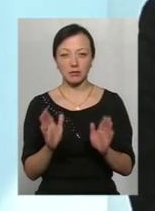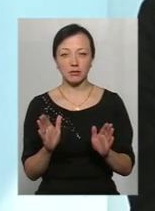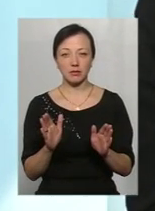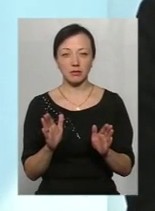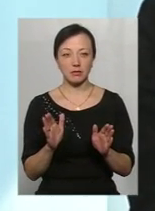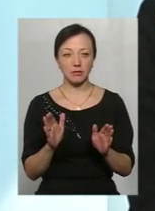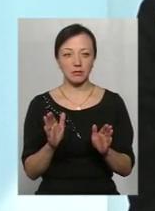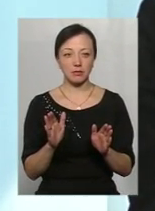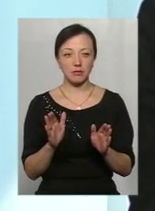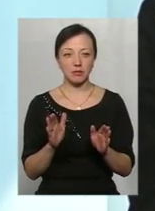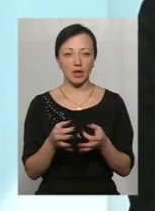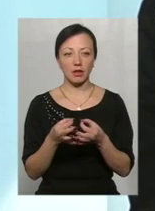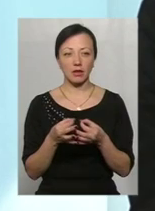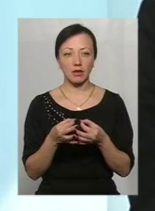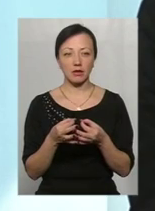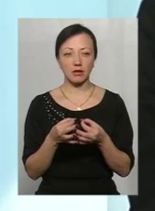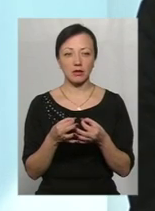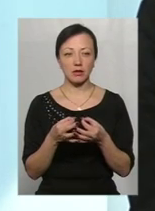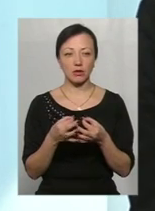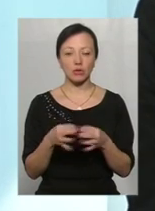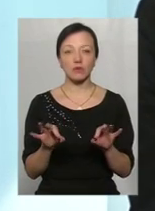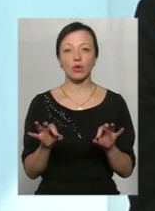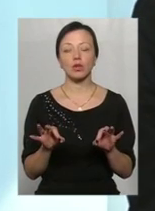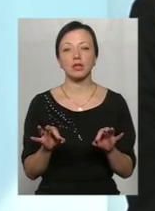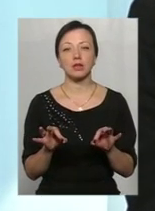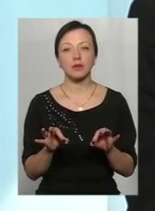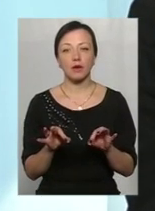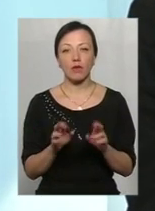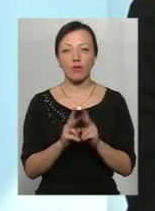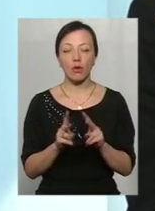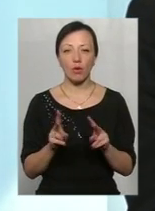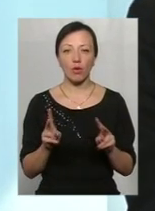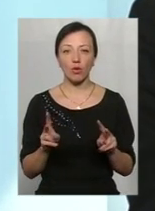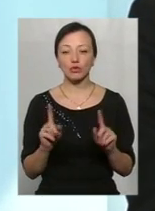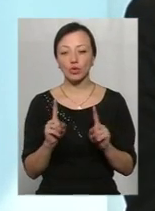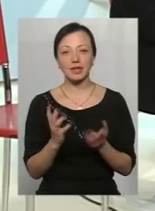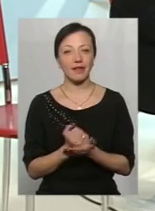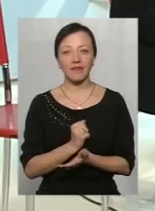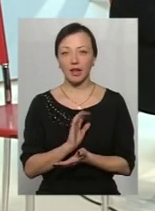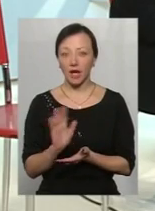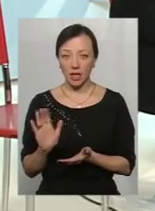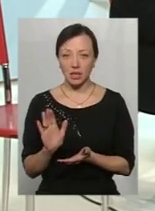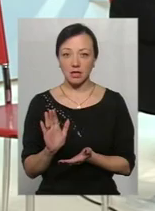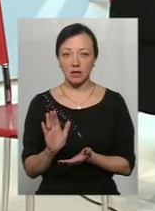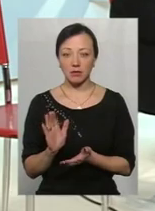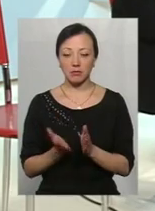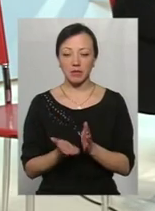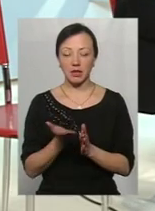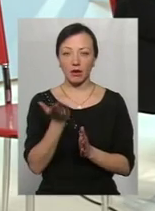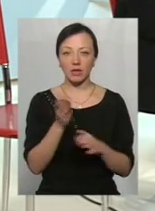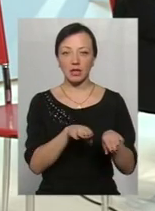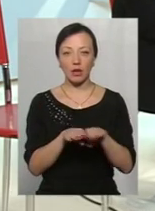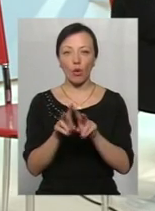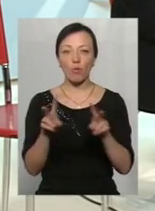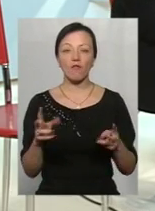дозволить тих, в кого щось не вдається, притягувати до рівня тих,